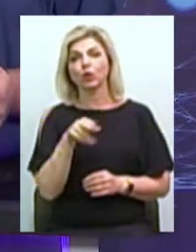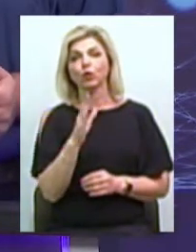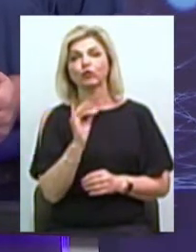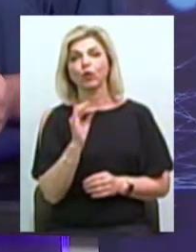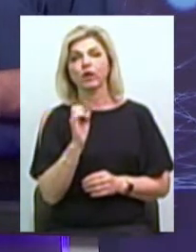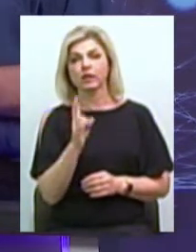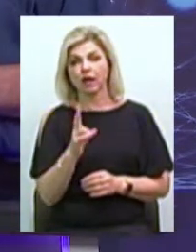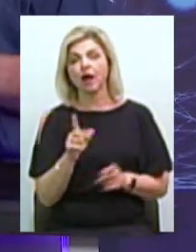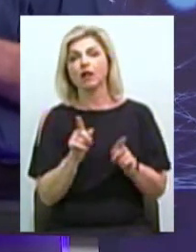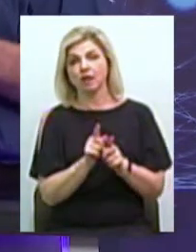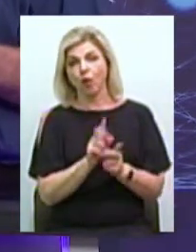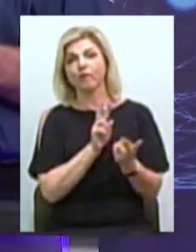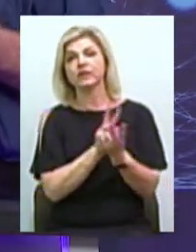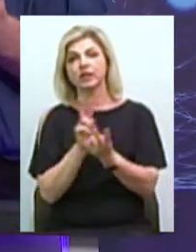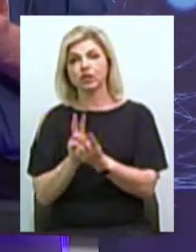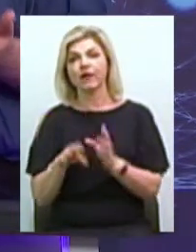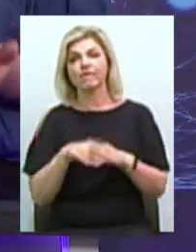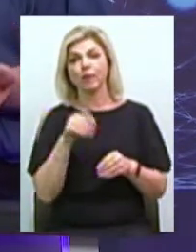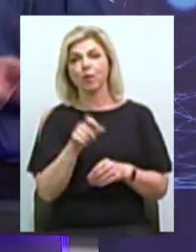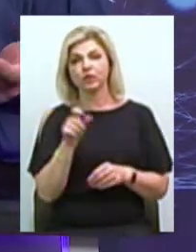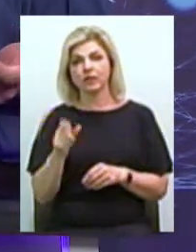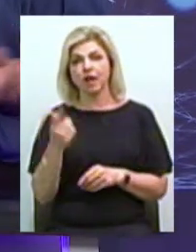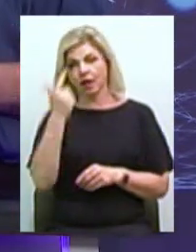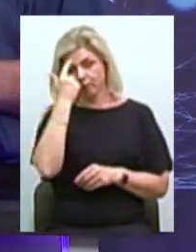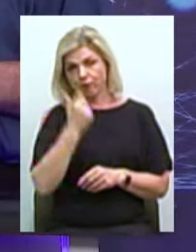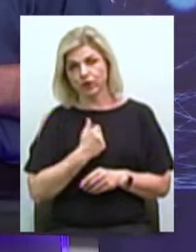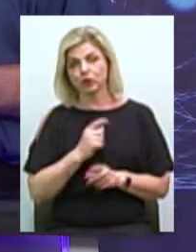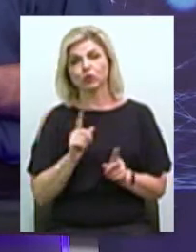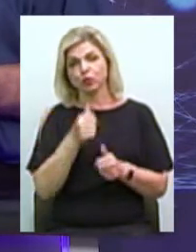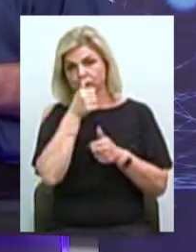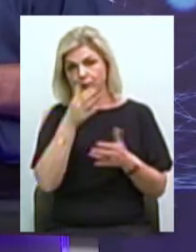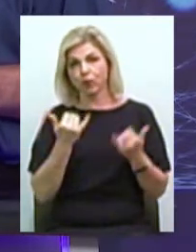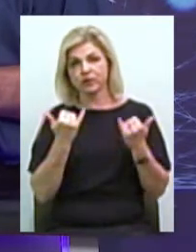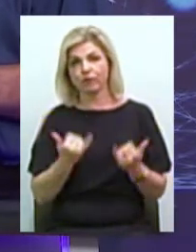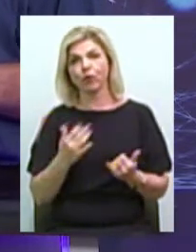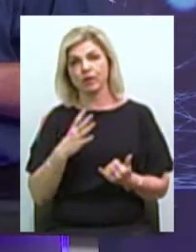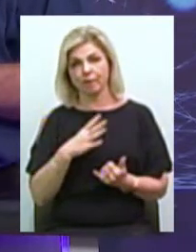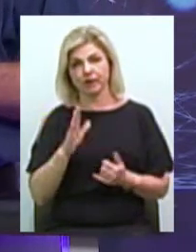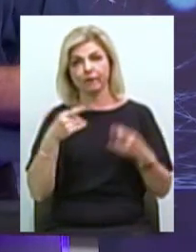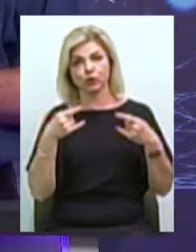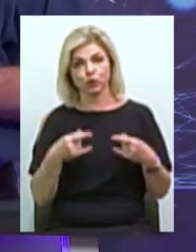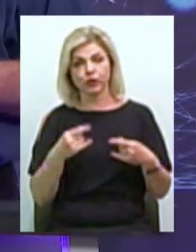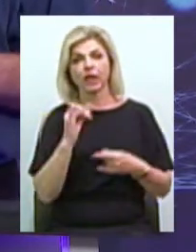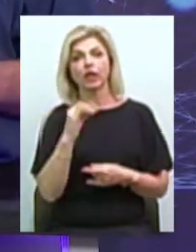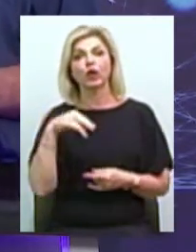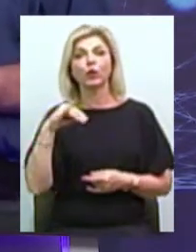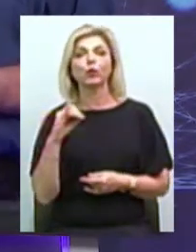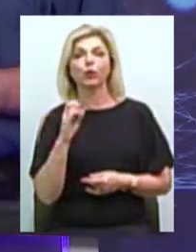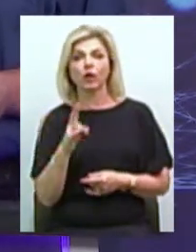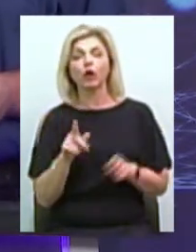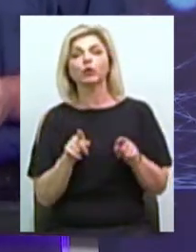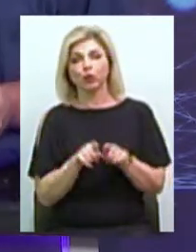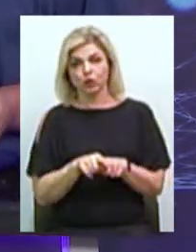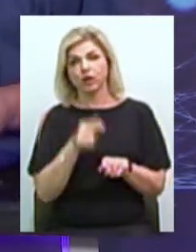зустрічається з виборцями, нам повідомили, що він повідомив, що не може бути сьогодні в студії Артем Ільюк також нам